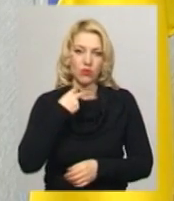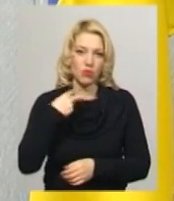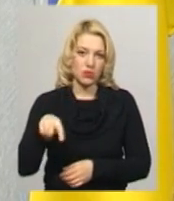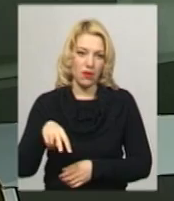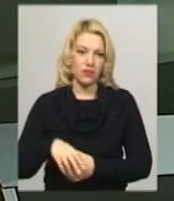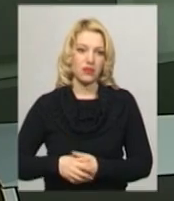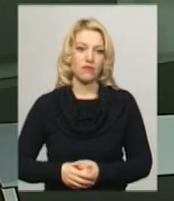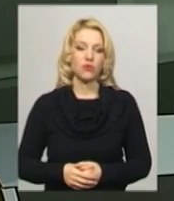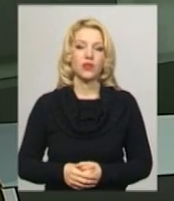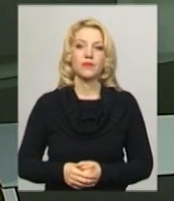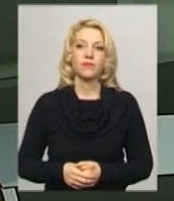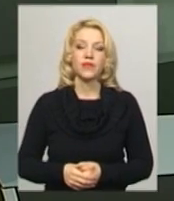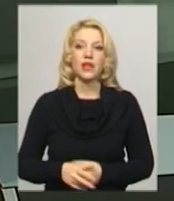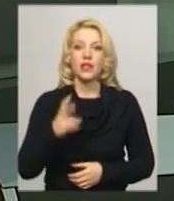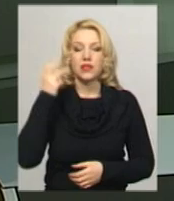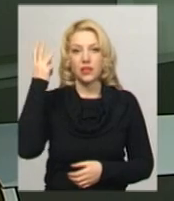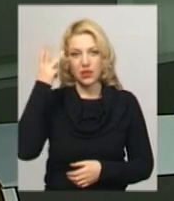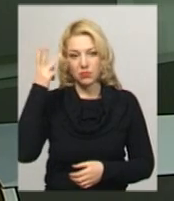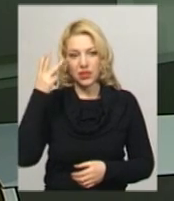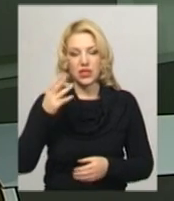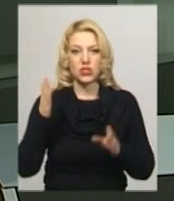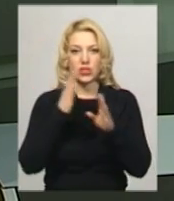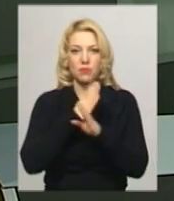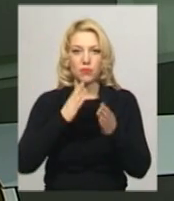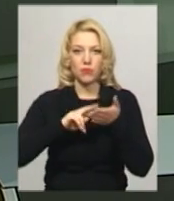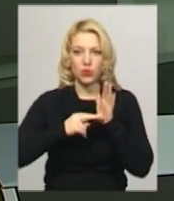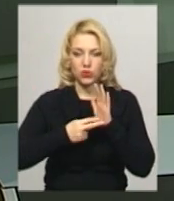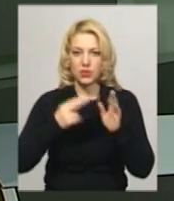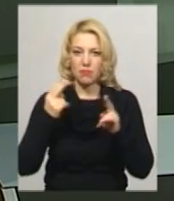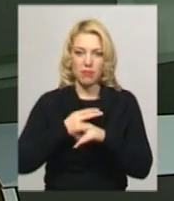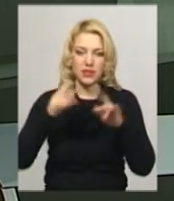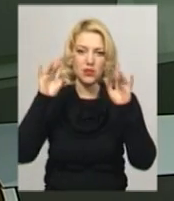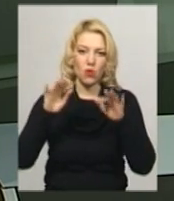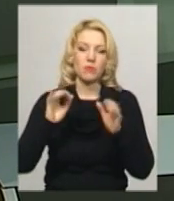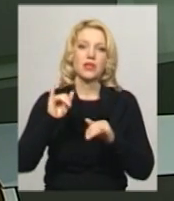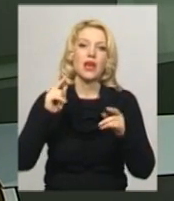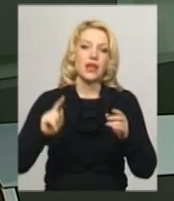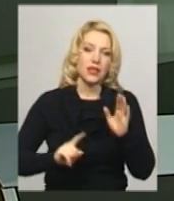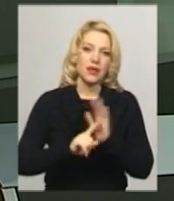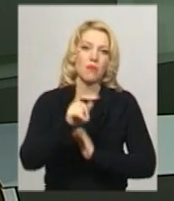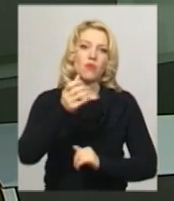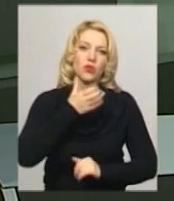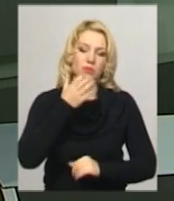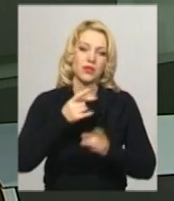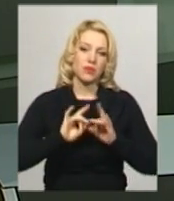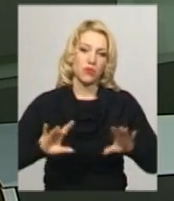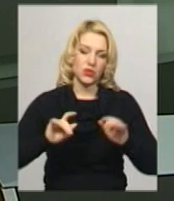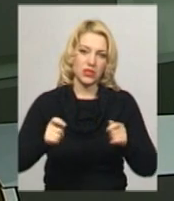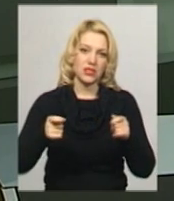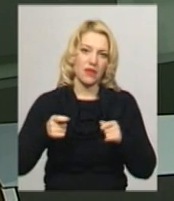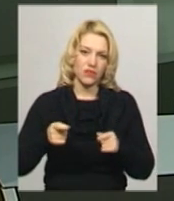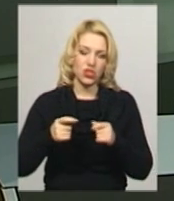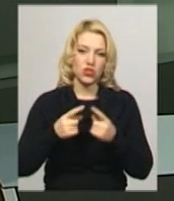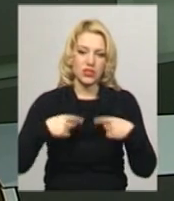волі. На Хмельниччині синоптики прогнозують погоду без опадів та потепління. Про це повідомила завідаюча сектором